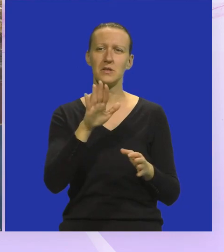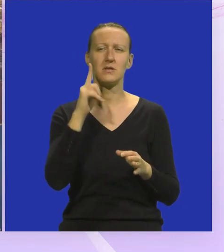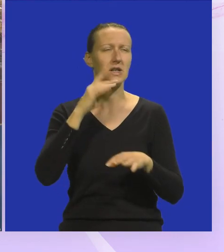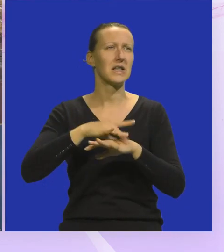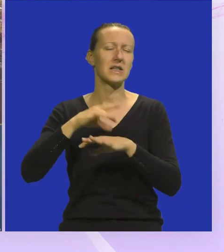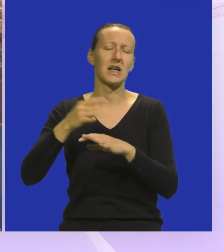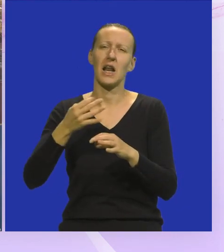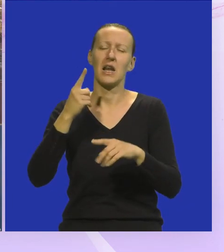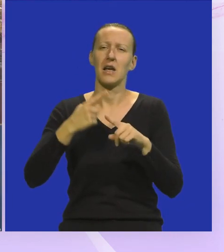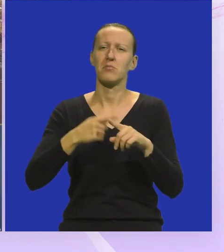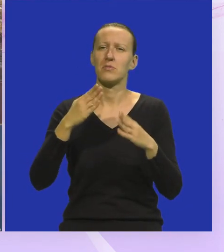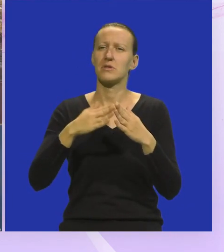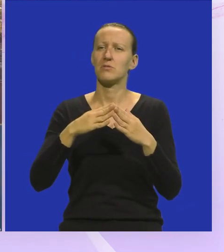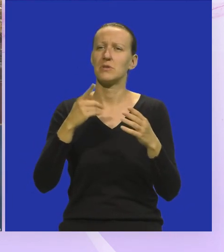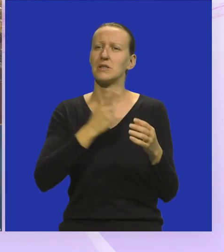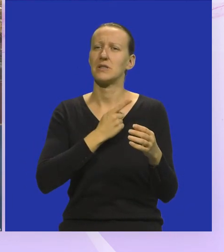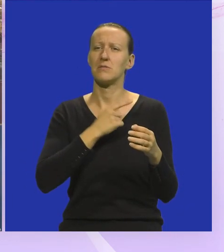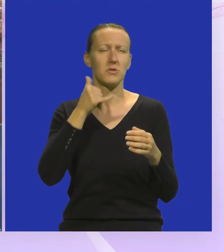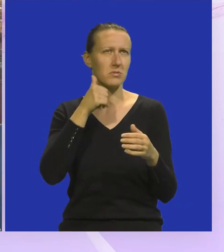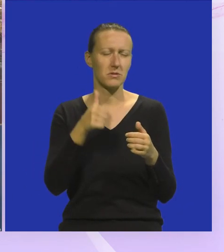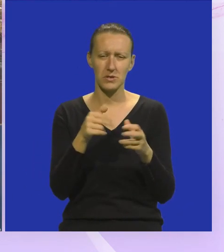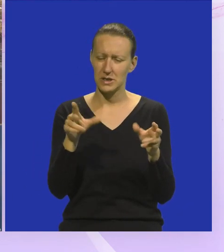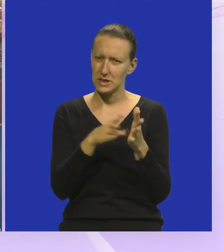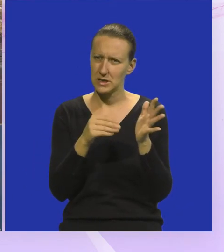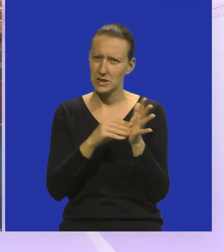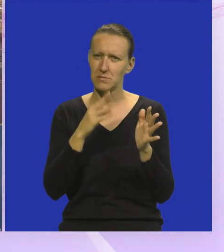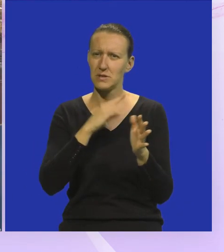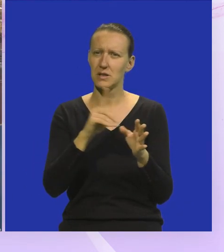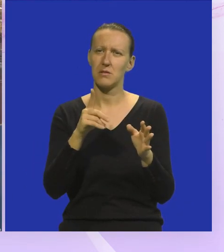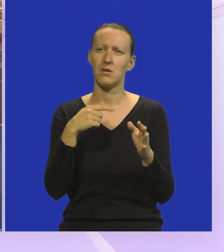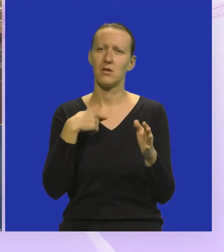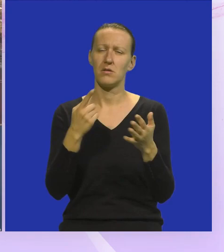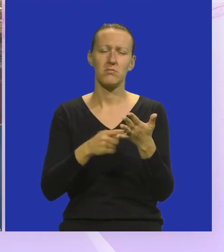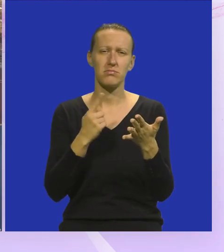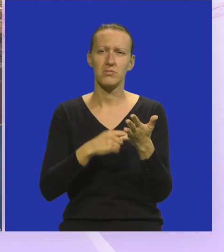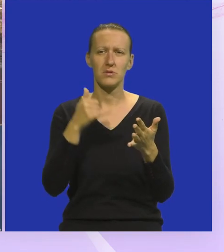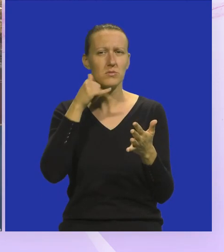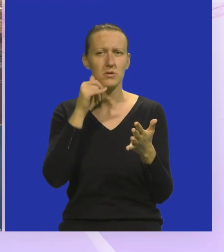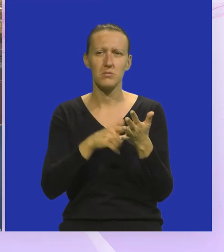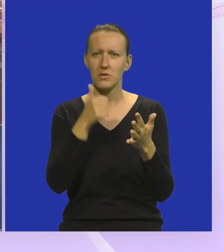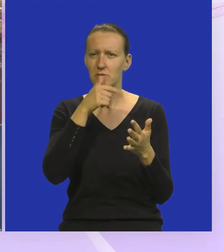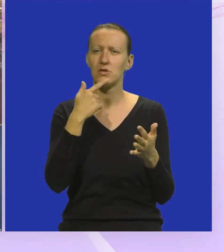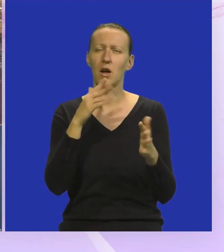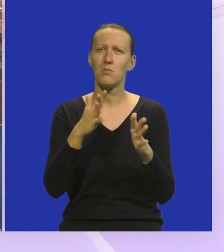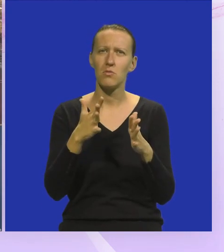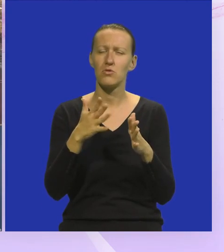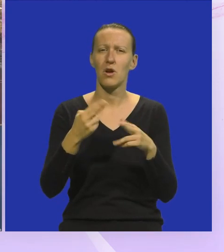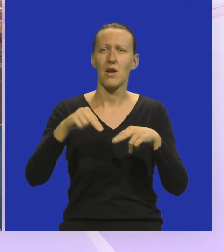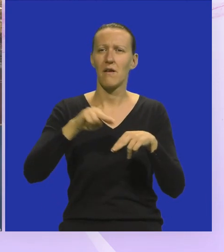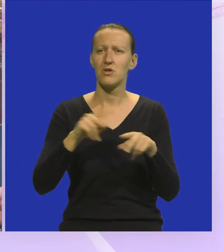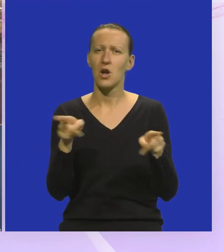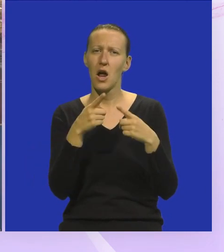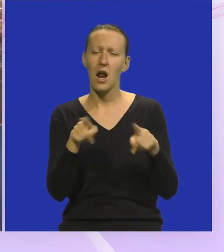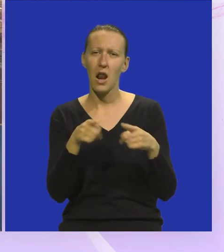tako ideje neka mi dođe nešto doma, se snimim na mobitel I onda sam samo prevrtao po mobitel da vidim koja bi možda najviše